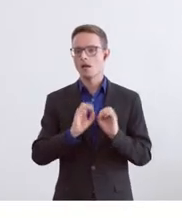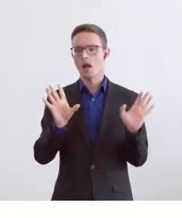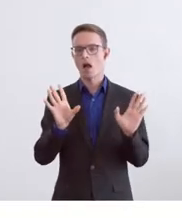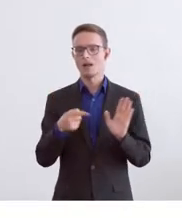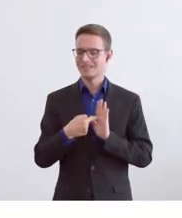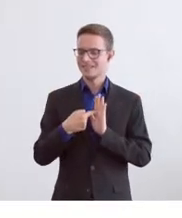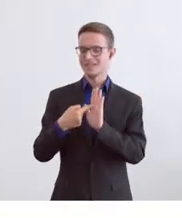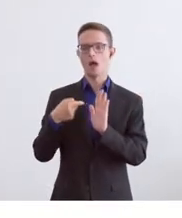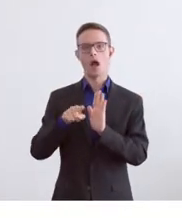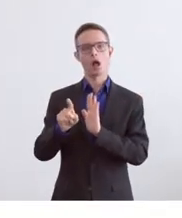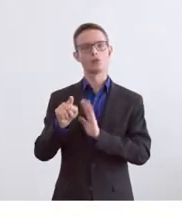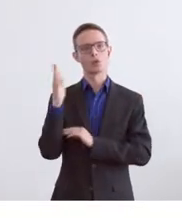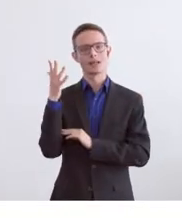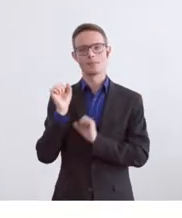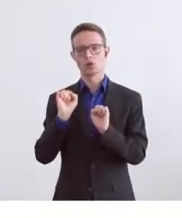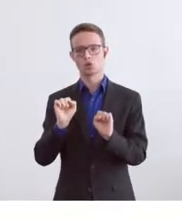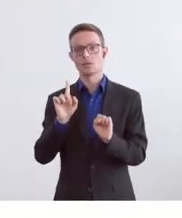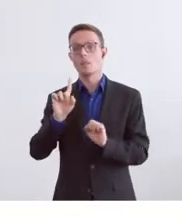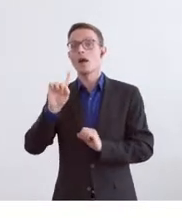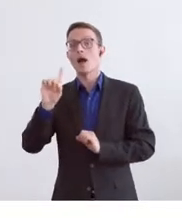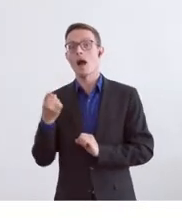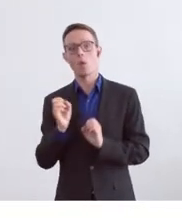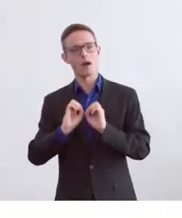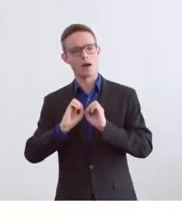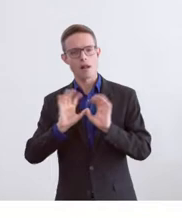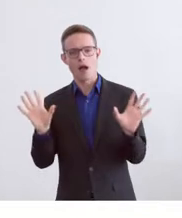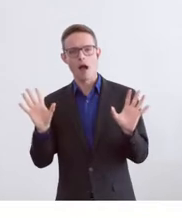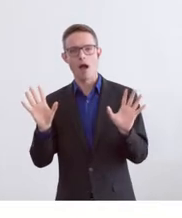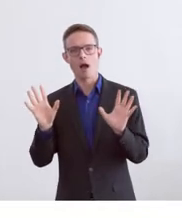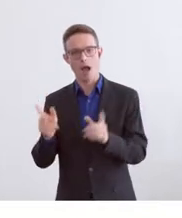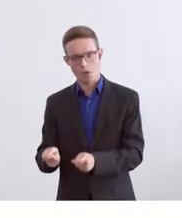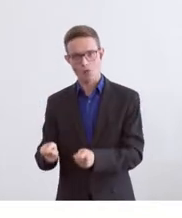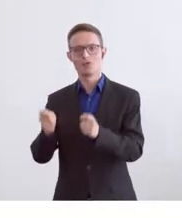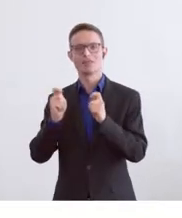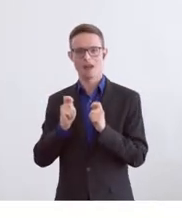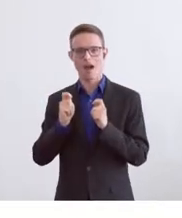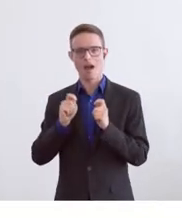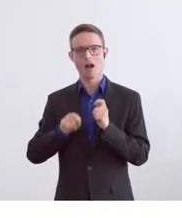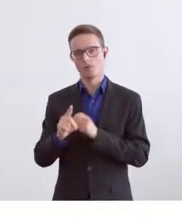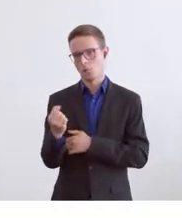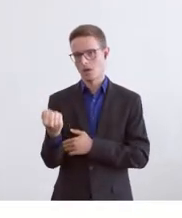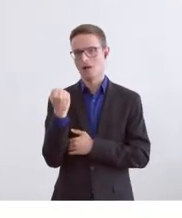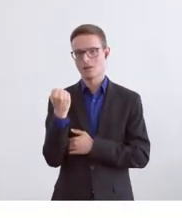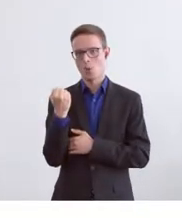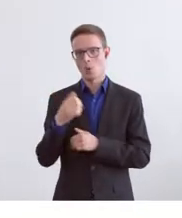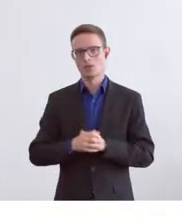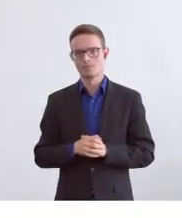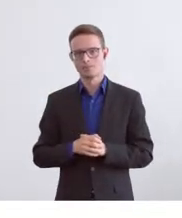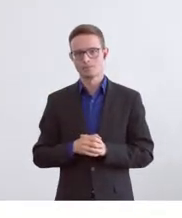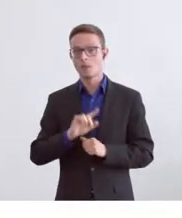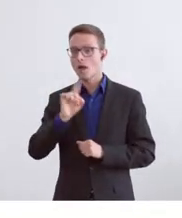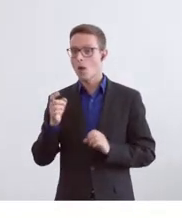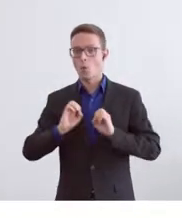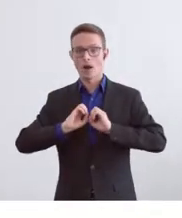Klimaschutz, sondern es ist auch ganz ein klare Auftrag. Es ist ein klare Auftrag an die Kantone. Es ist aber auch ein klare